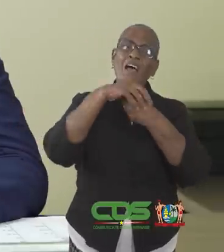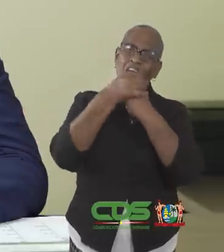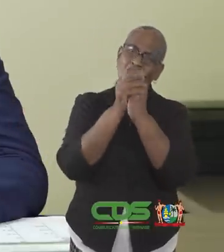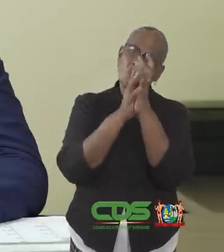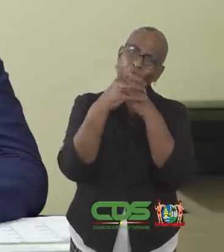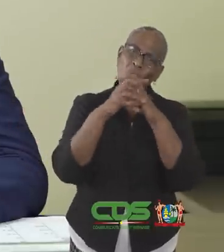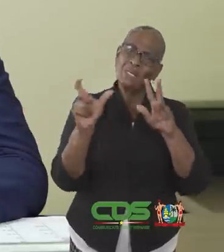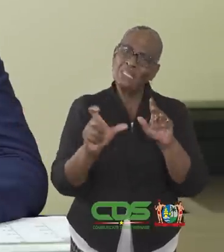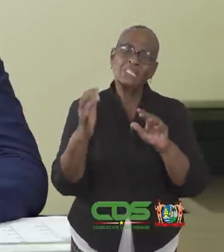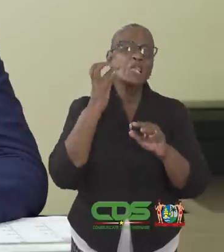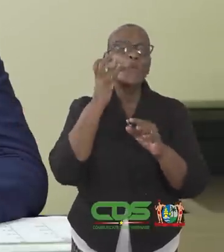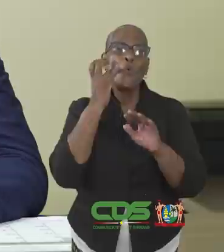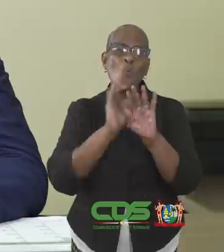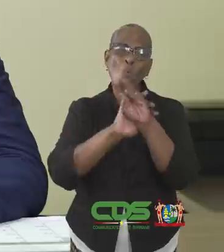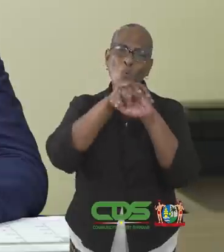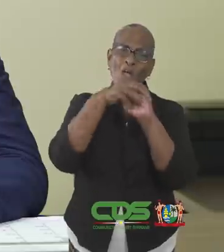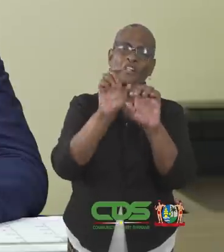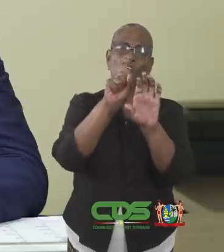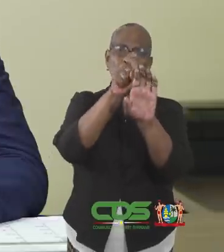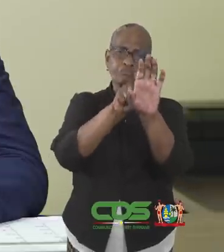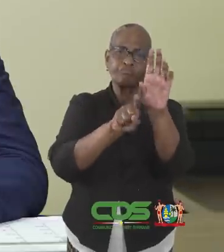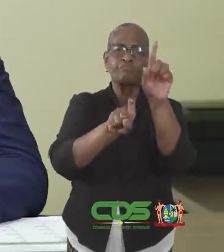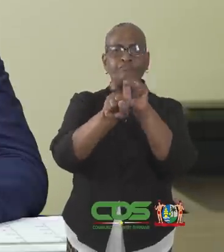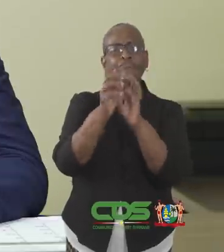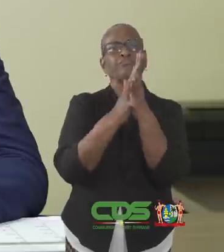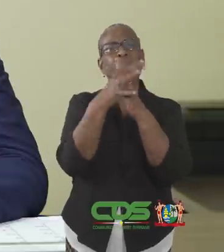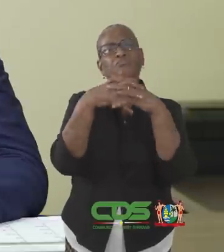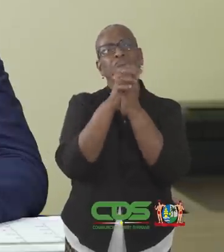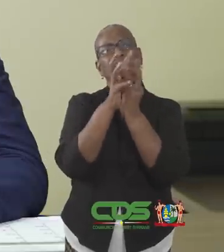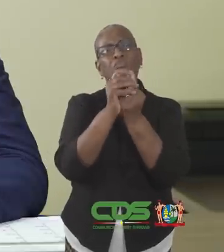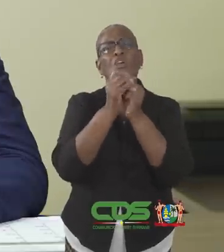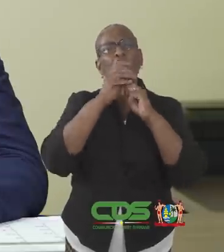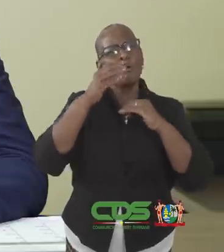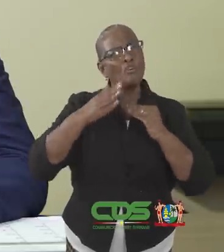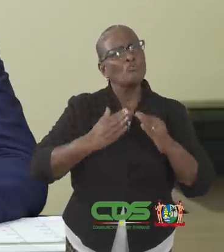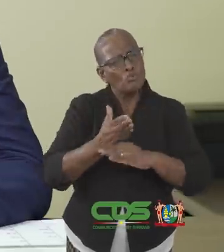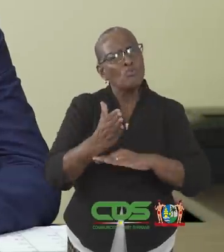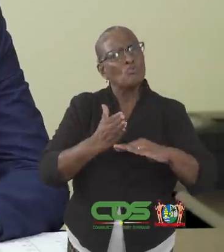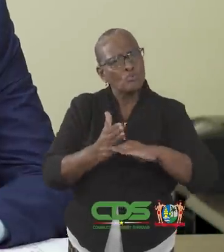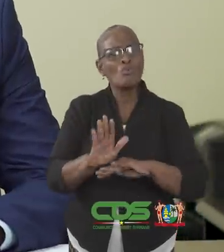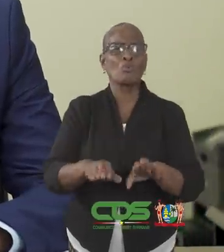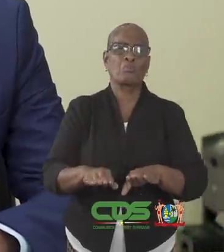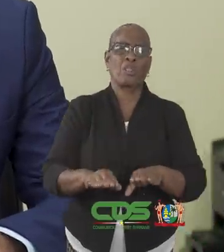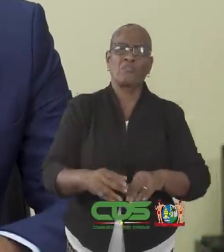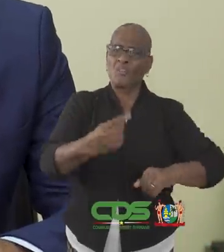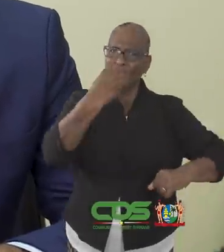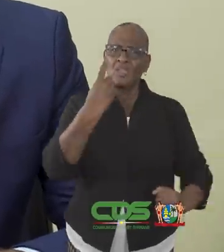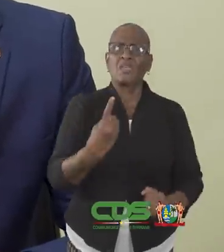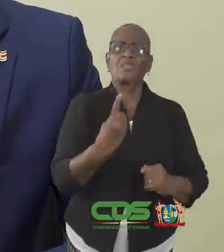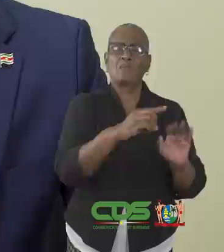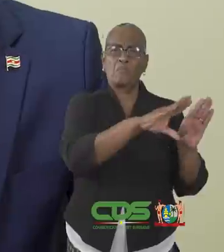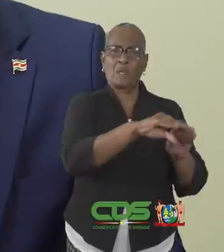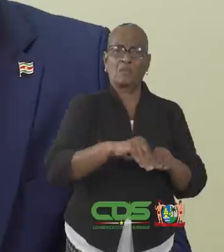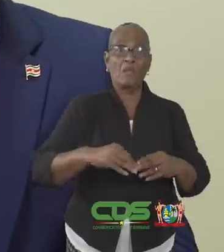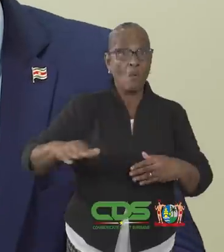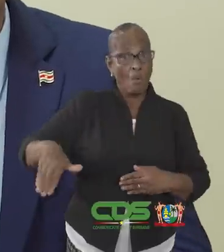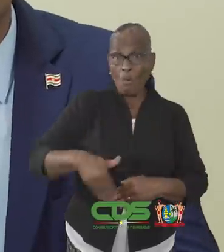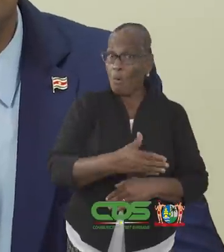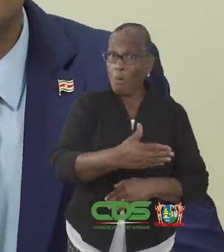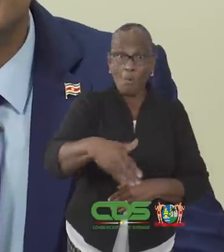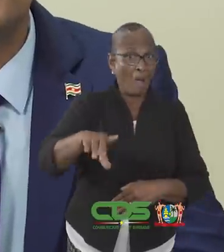Was regelmatig uw handen met zeep en water of gebruik daarvoor een hand sanitizer. Maatregel 1